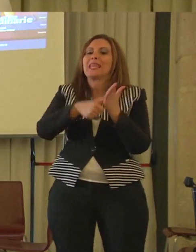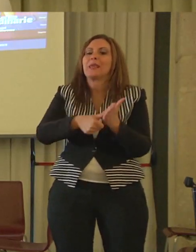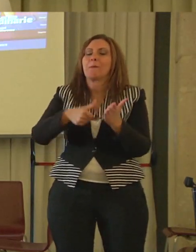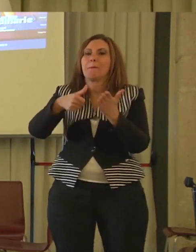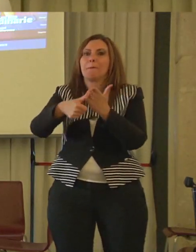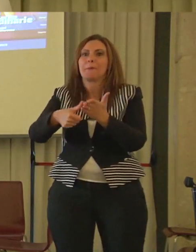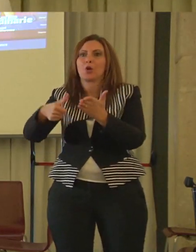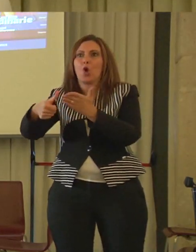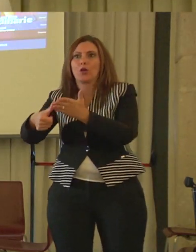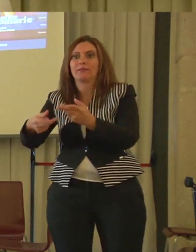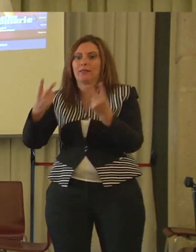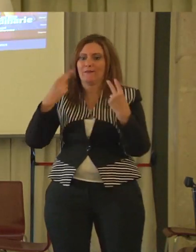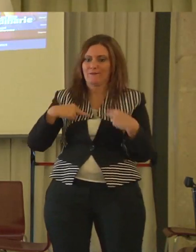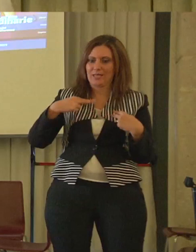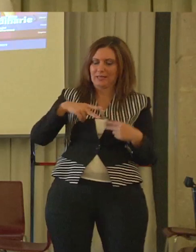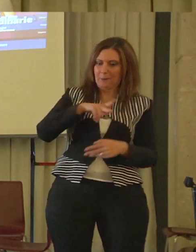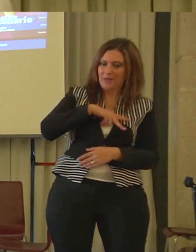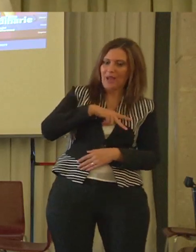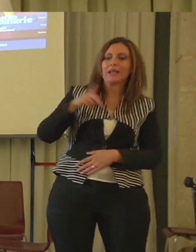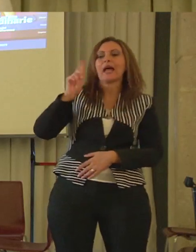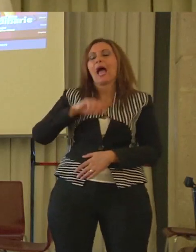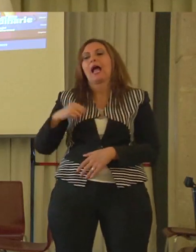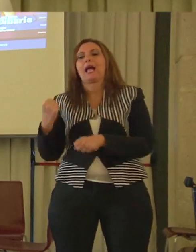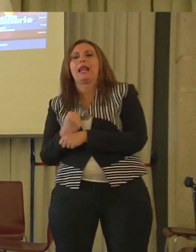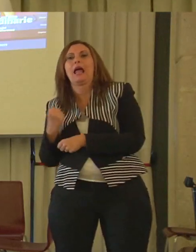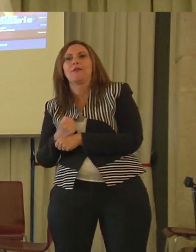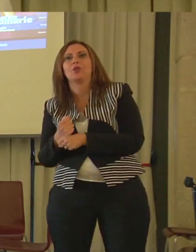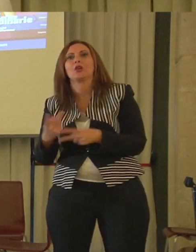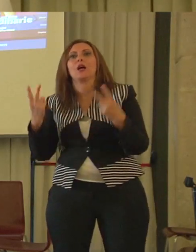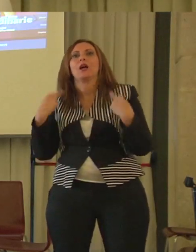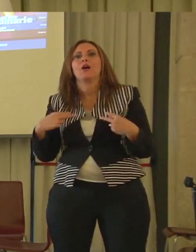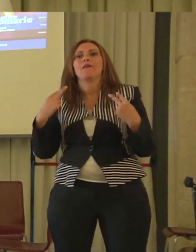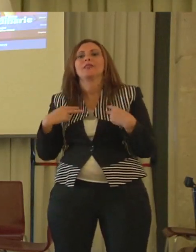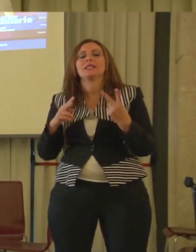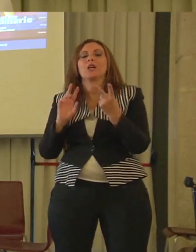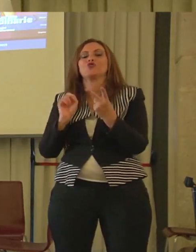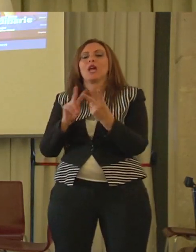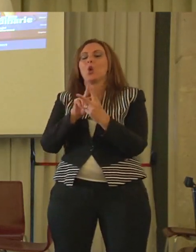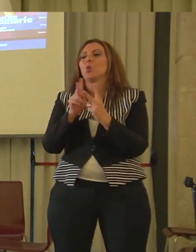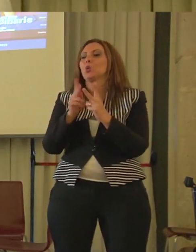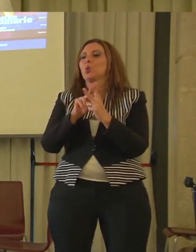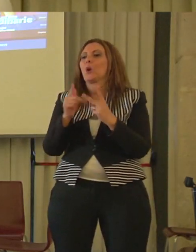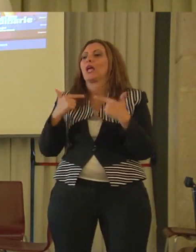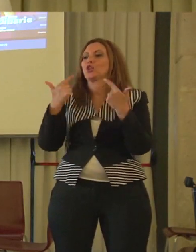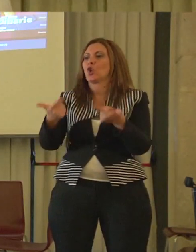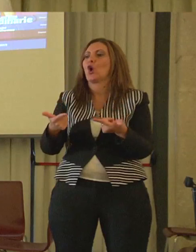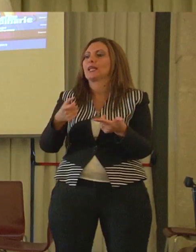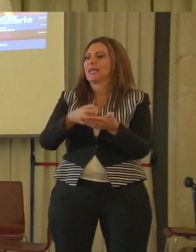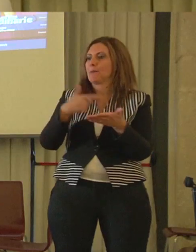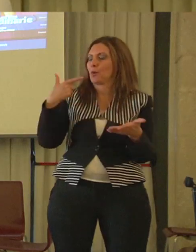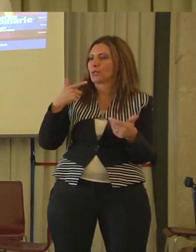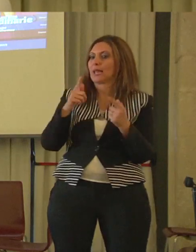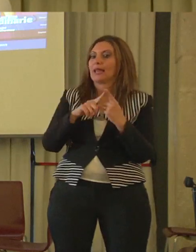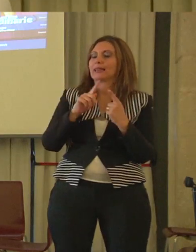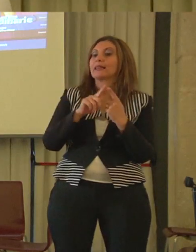privata, così come nel lavoro. Perché vedete, la vita ha due doni preziosi, la bellezza e la verità. La